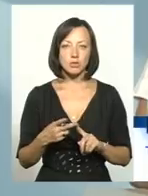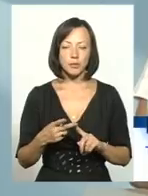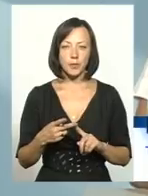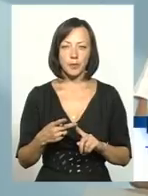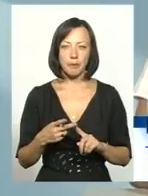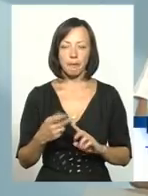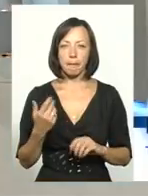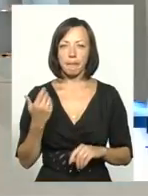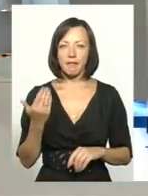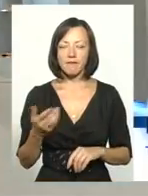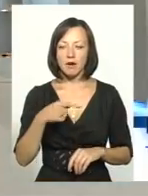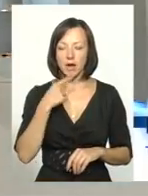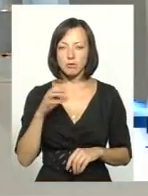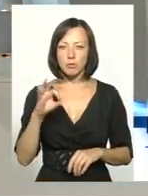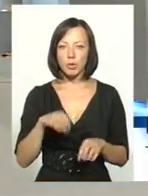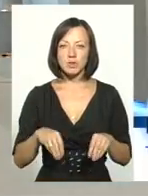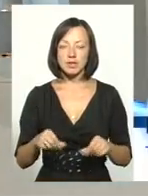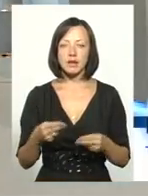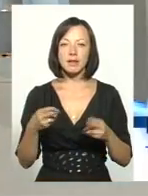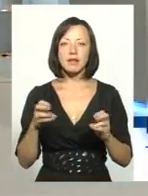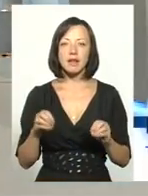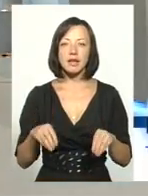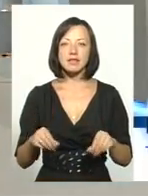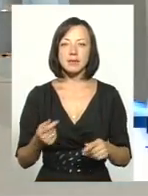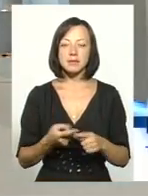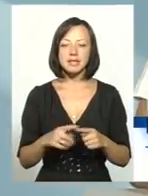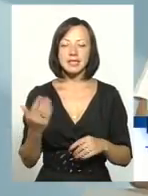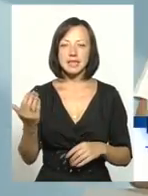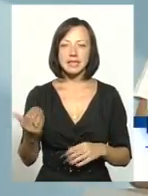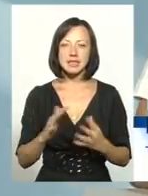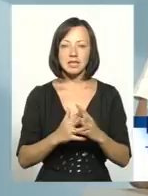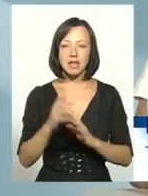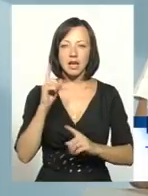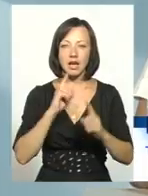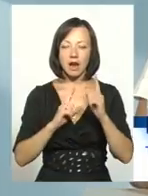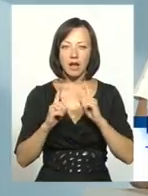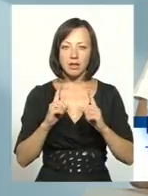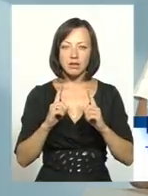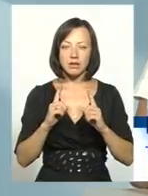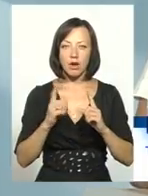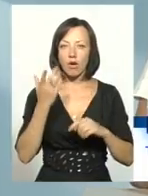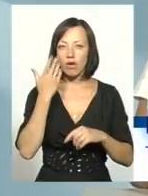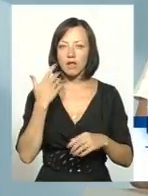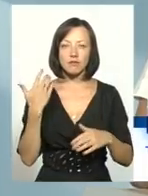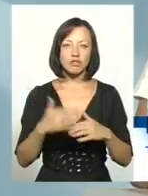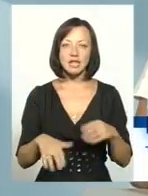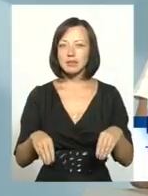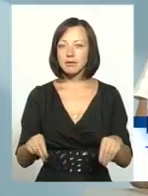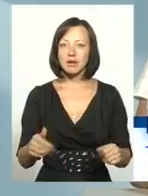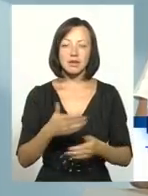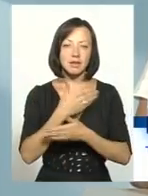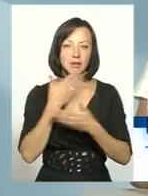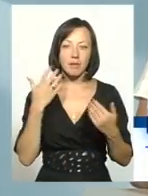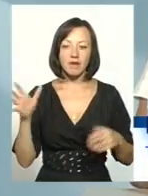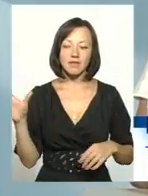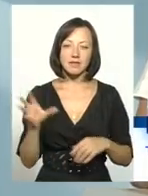Далі, ви кажете за землі. А де землі цих сільських рад будуть ці землі, коли вже нема землі, нема вже вся